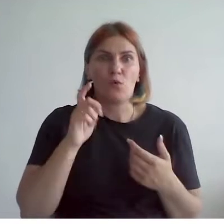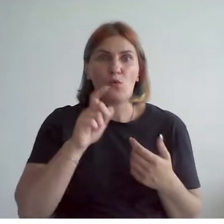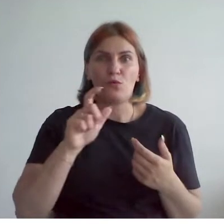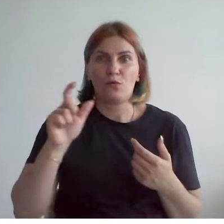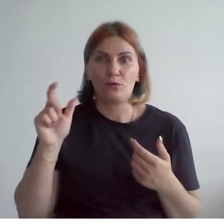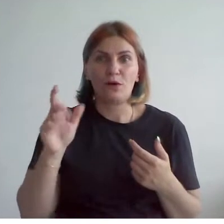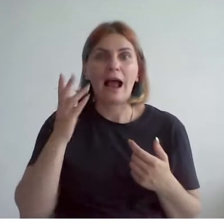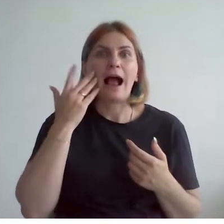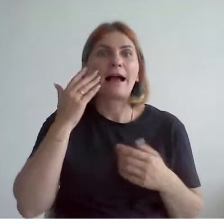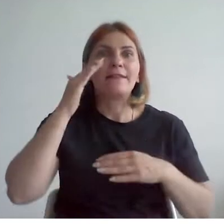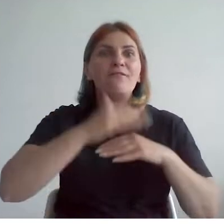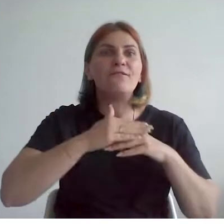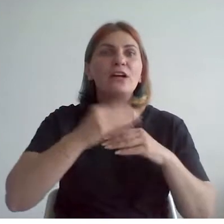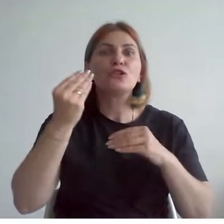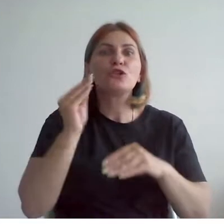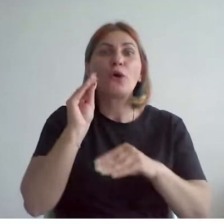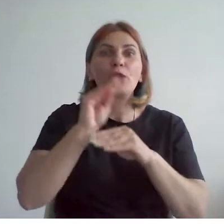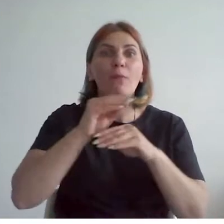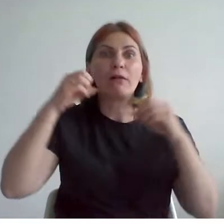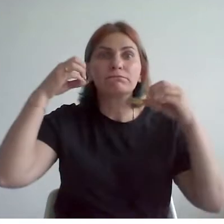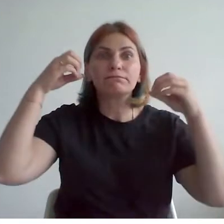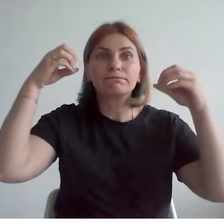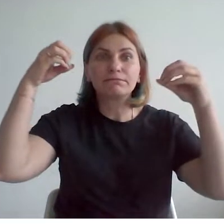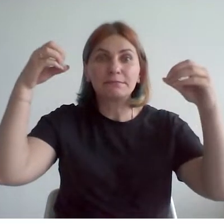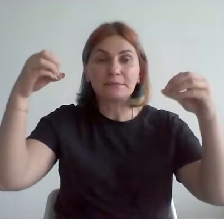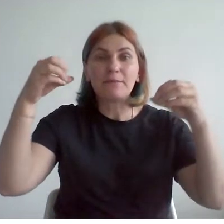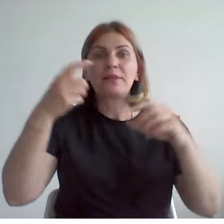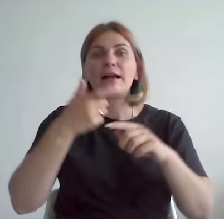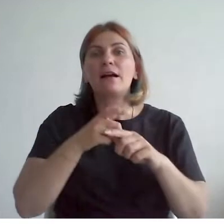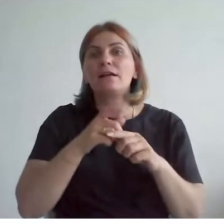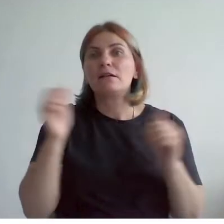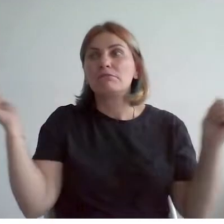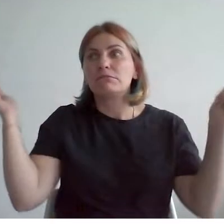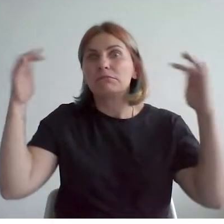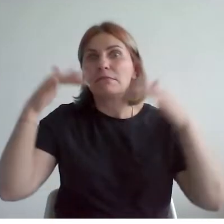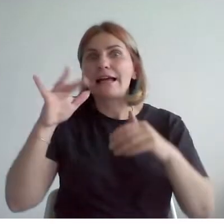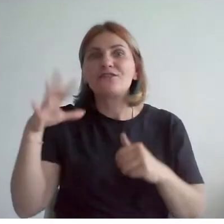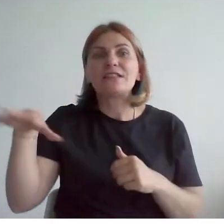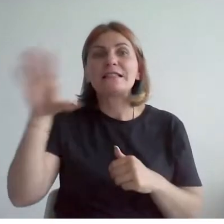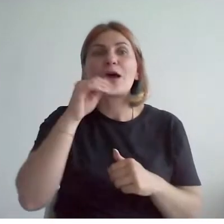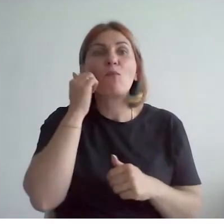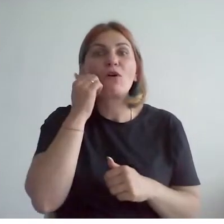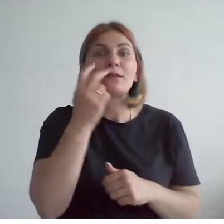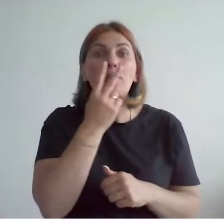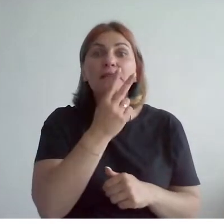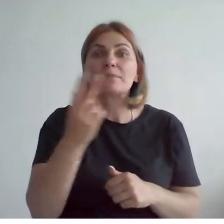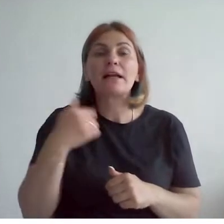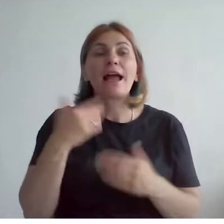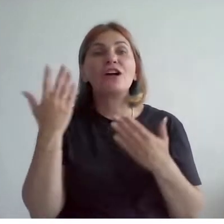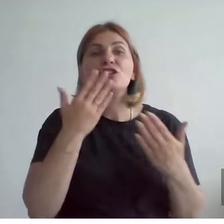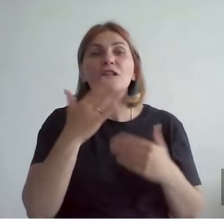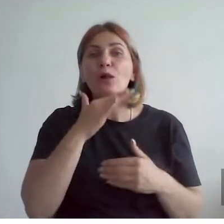вечером подсвечивалось фонарями с улицы, так это вообще на это съезжались со всей Москвой посмотреть. Я читала даже в некоторых источниках, что, мол,